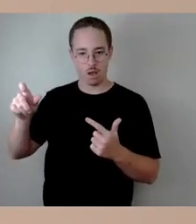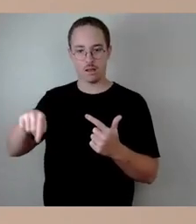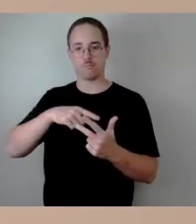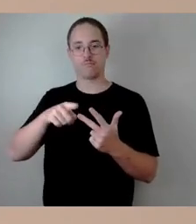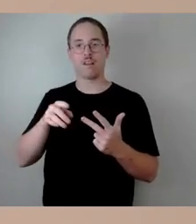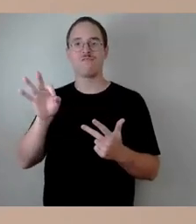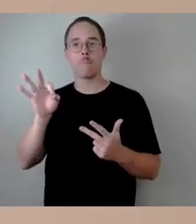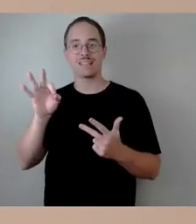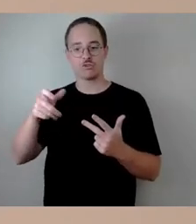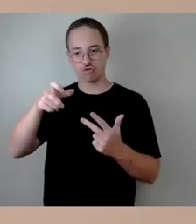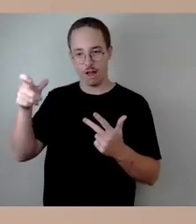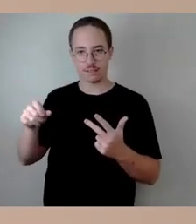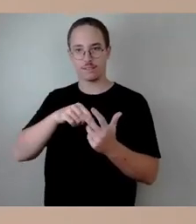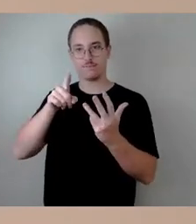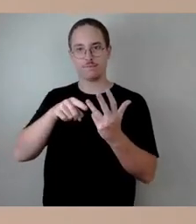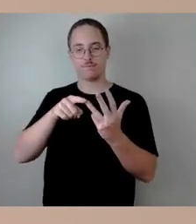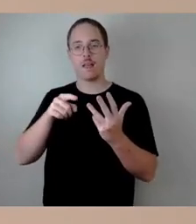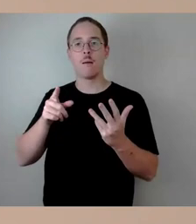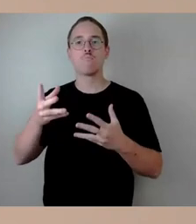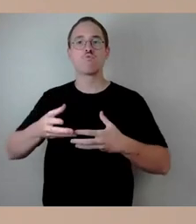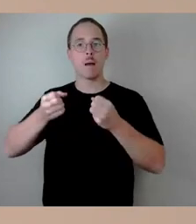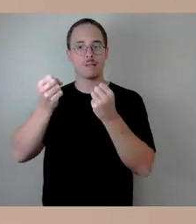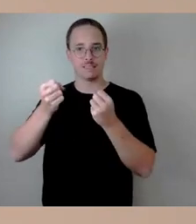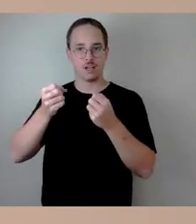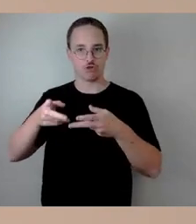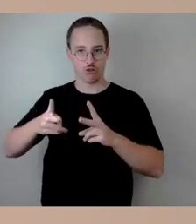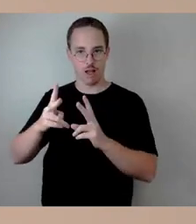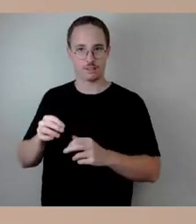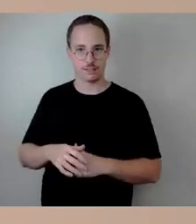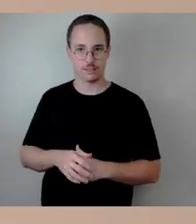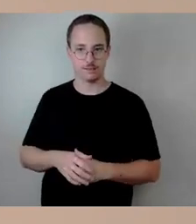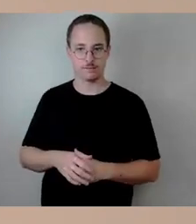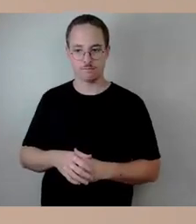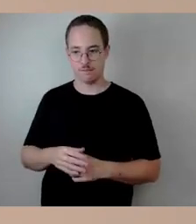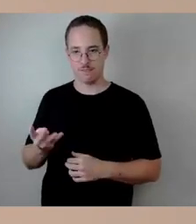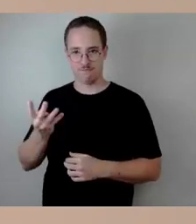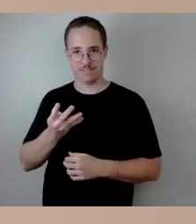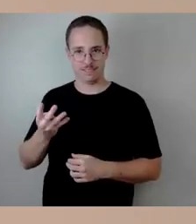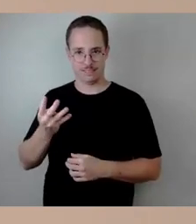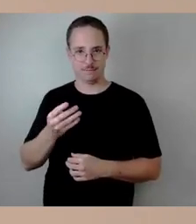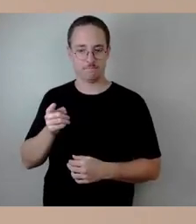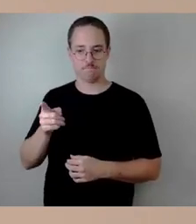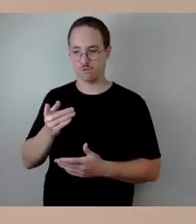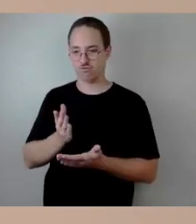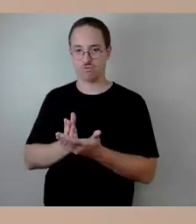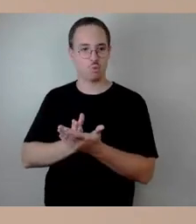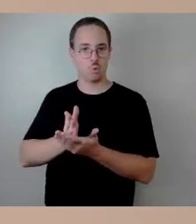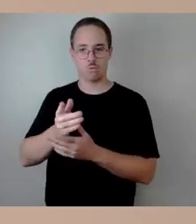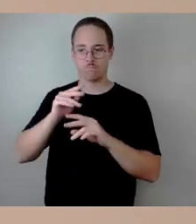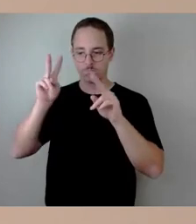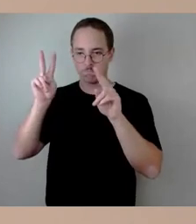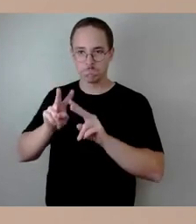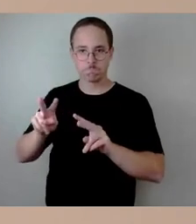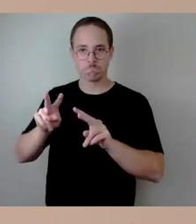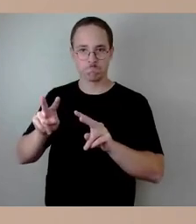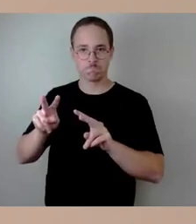Alle diese Brücken werden sozusagen rund um die Uhr überwacht, gemonitort. Wir haben ja in Dresden, ich will mal